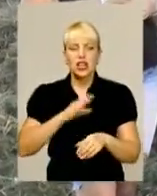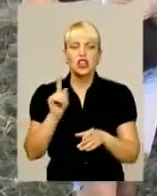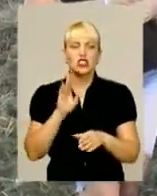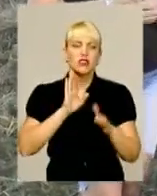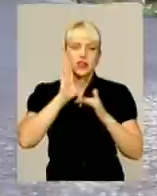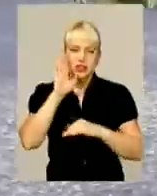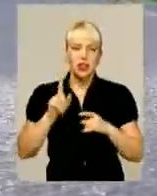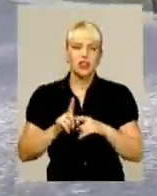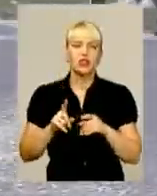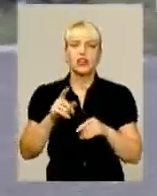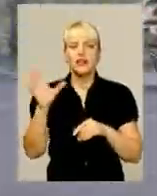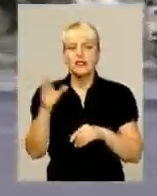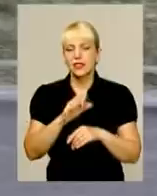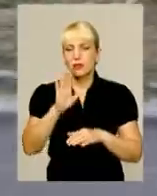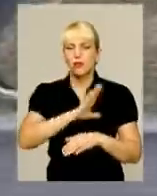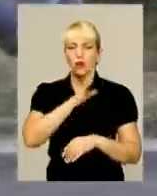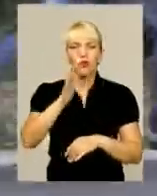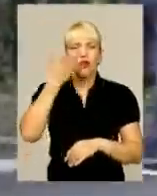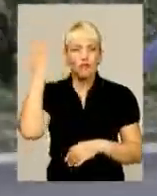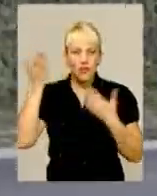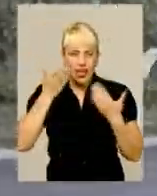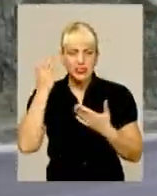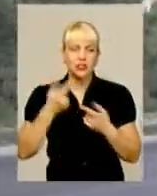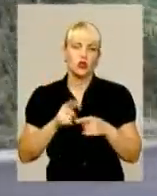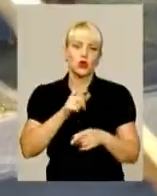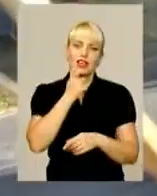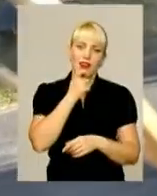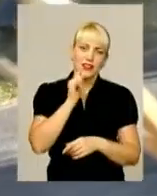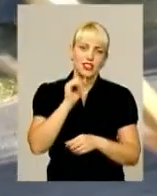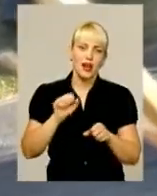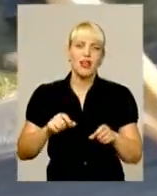ранку. І не дарма. Весело було і самим гонщикам, і глядачам.